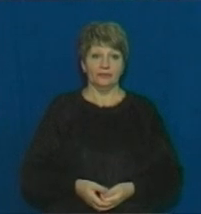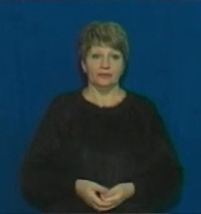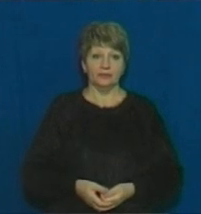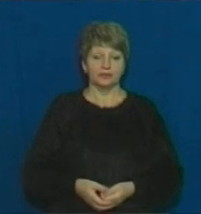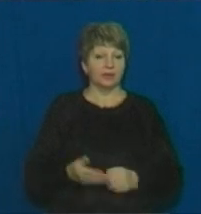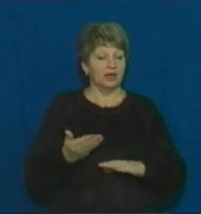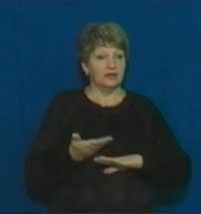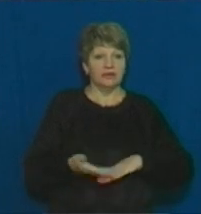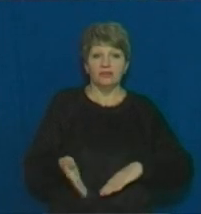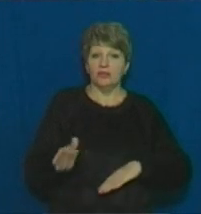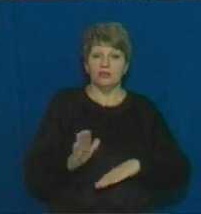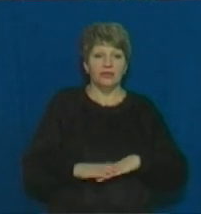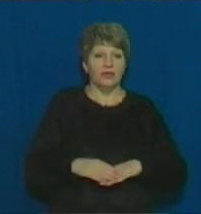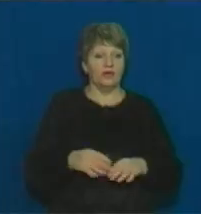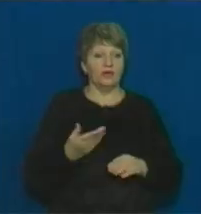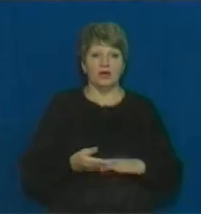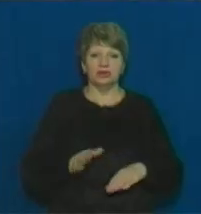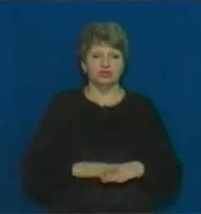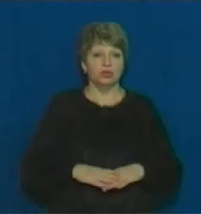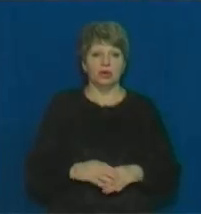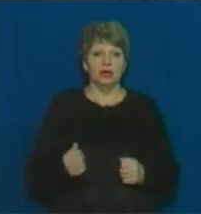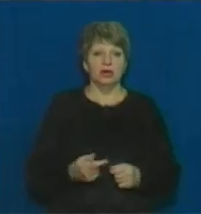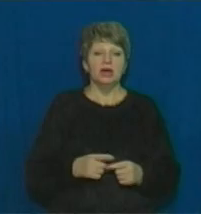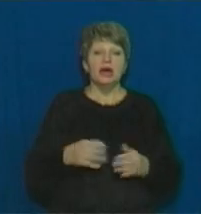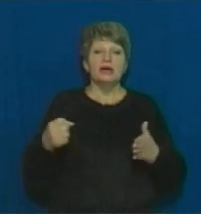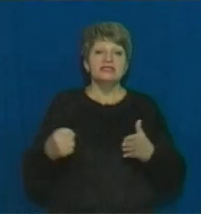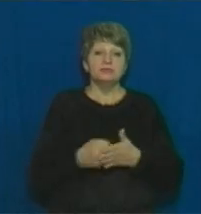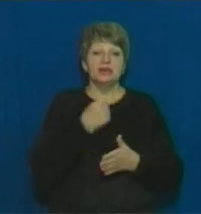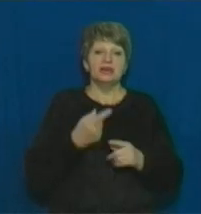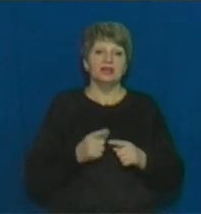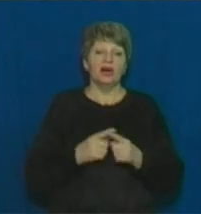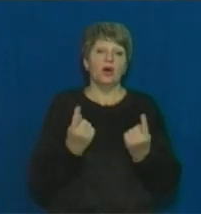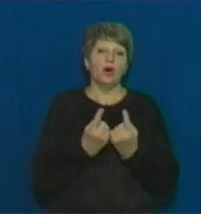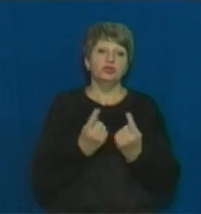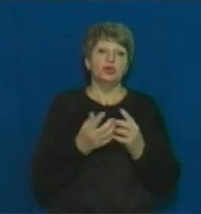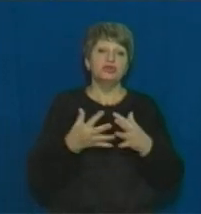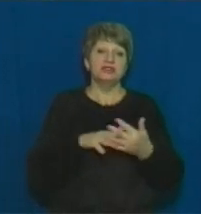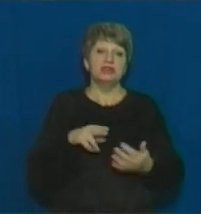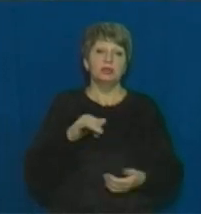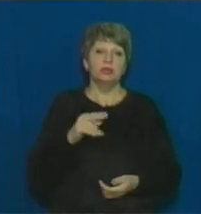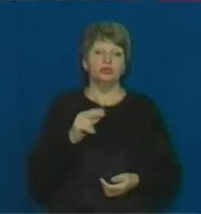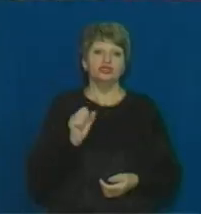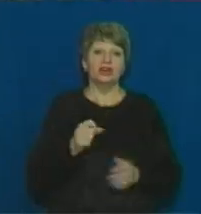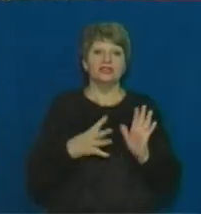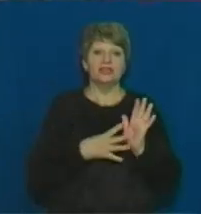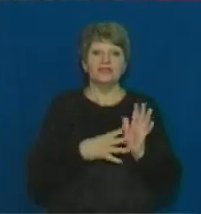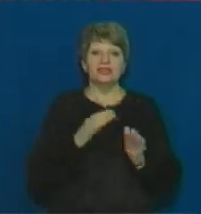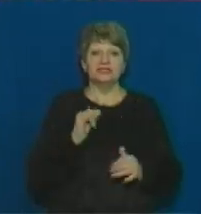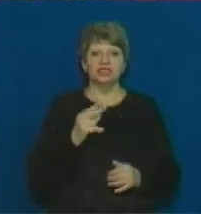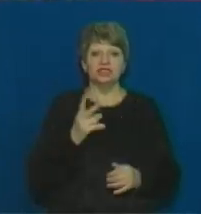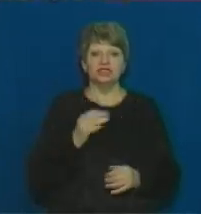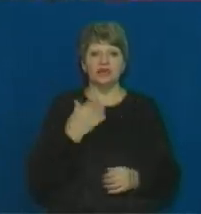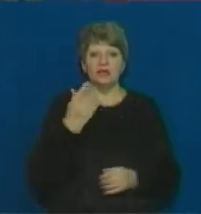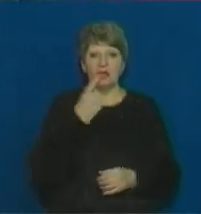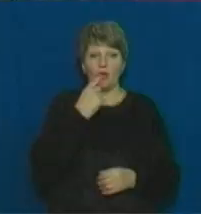Дуже важко, правда, дуже важко. Збив Миколу Згуровську односільчанин Микола Пучка. Тоді 9 січня в його крові виявили